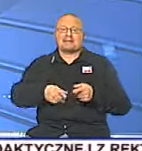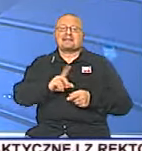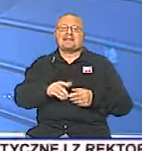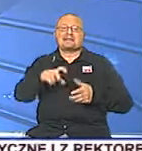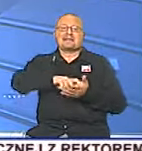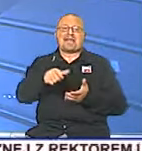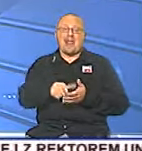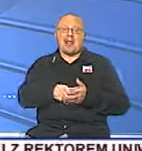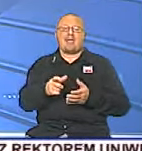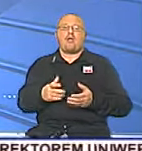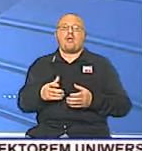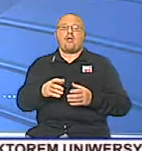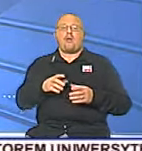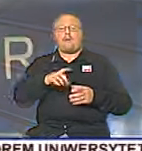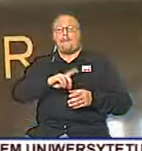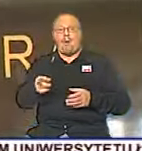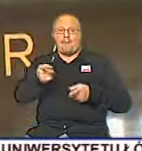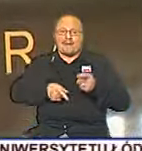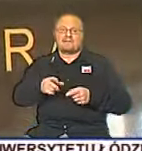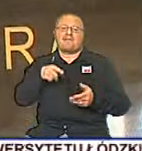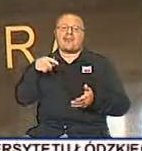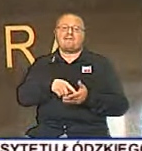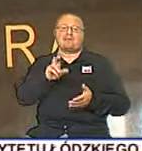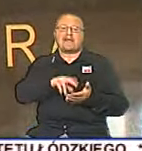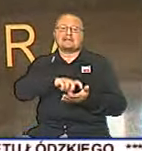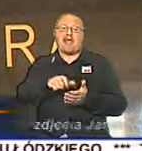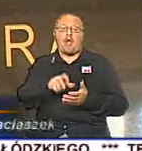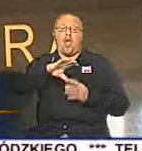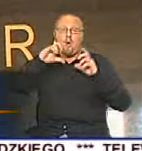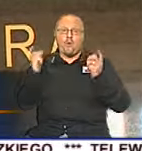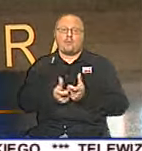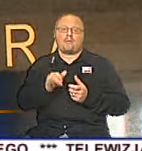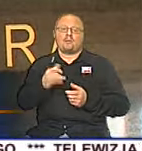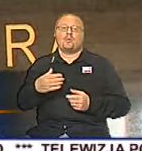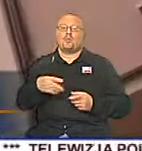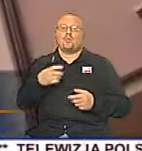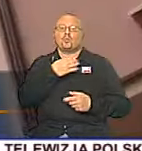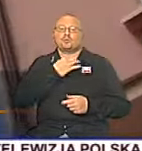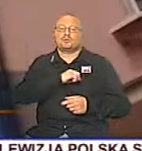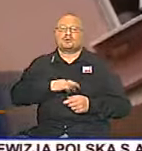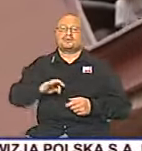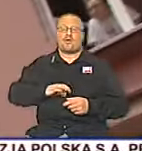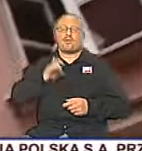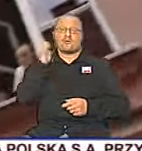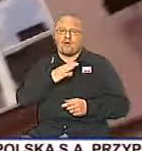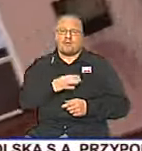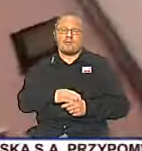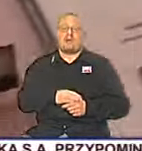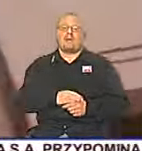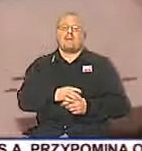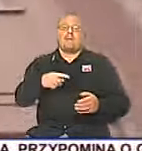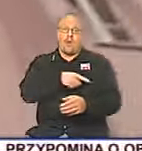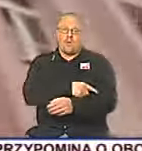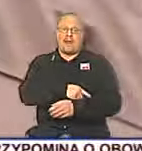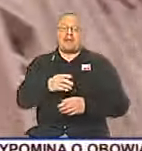salę ogólną. Udusił się własną krwią. Prokuratura u Śródmieście przedstawiła zarzuty narażenia pacjenta na bezpośrednie niebezpieczeństwo